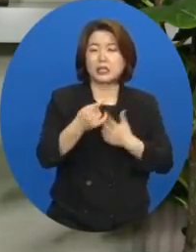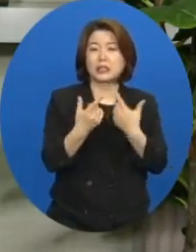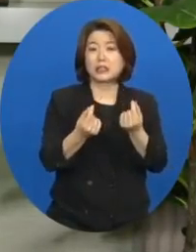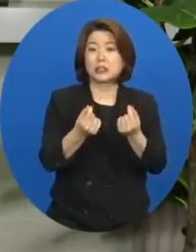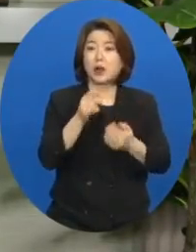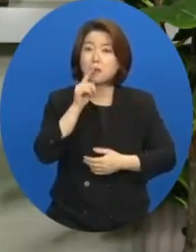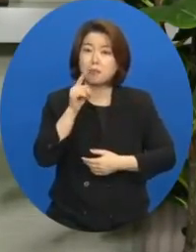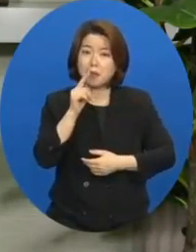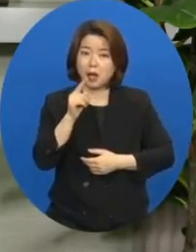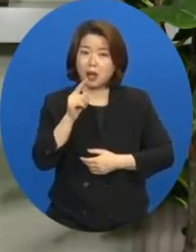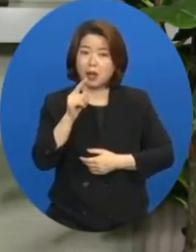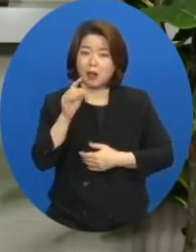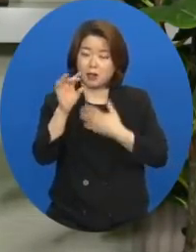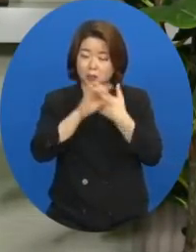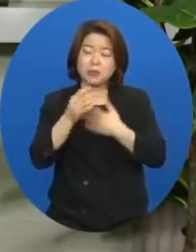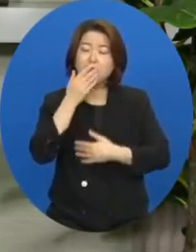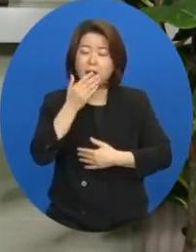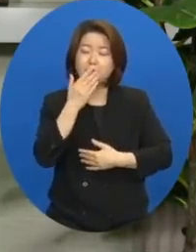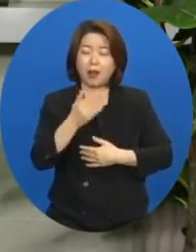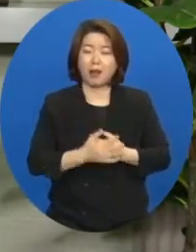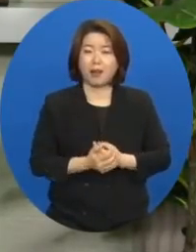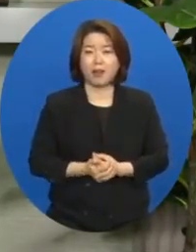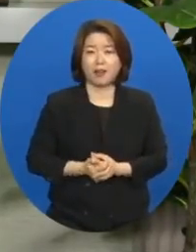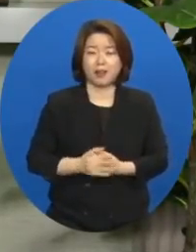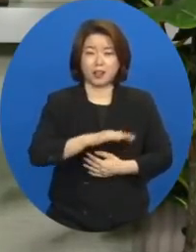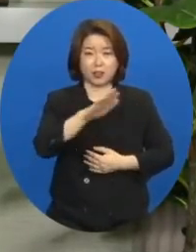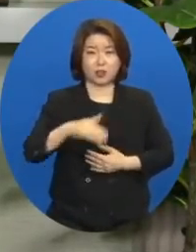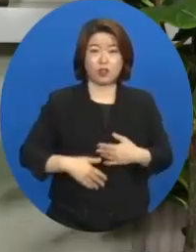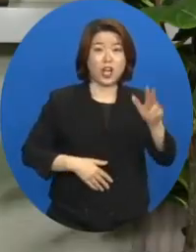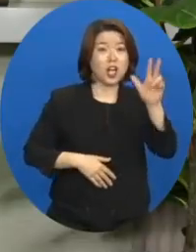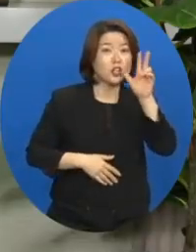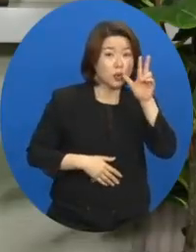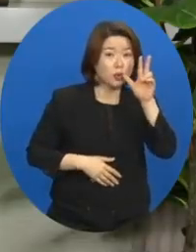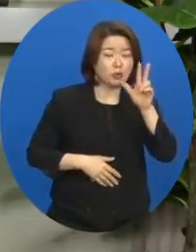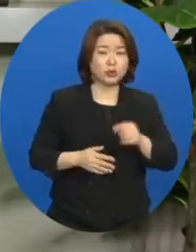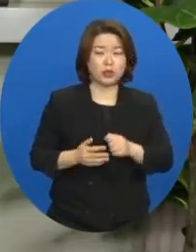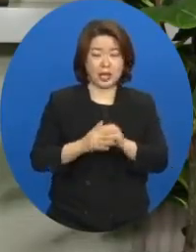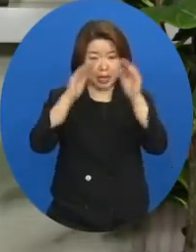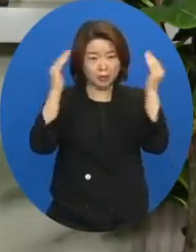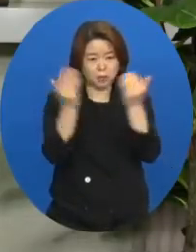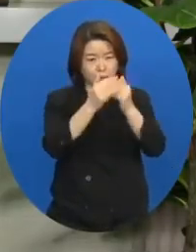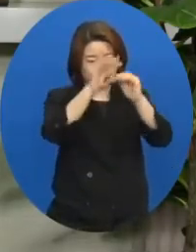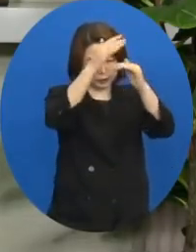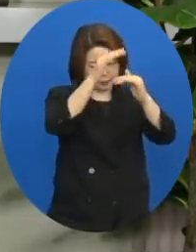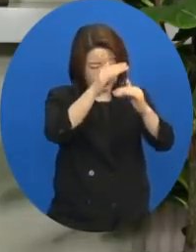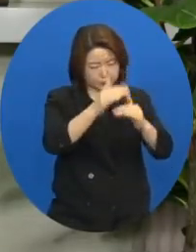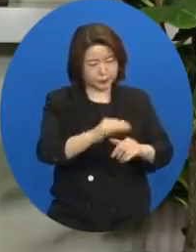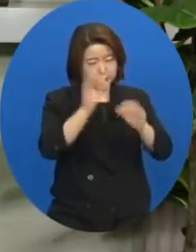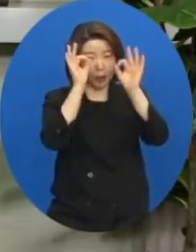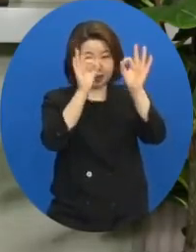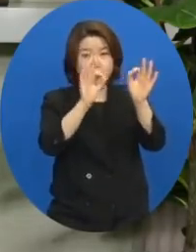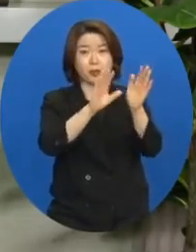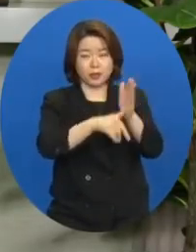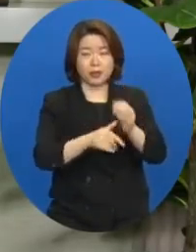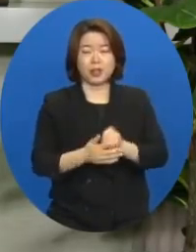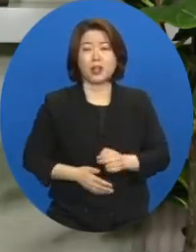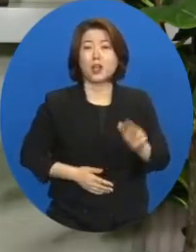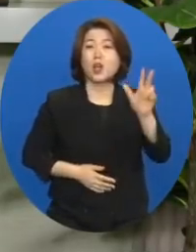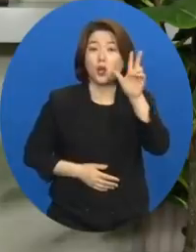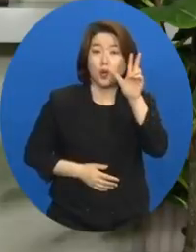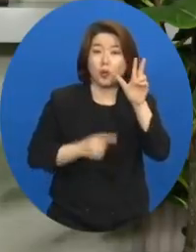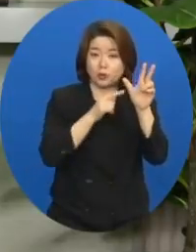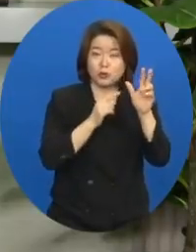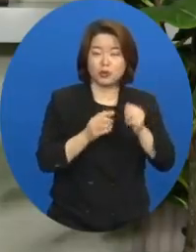하지 않았겠습니까? 우리가 여수와의 모든 행적을 볼 때 여수와는 정말